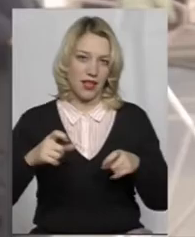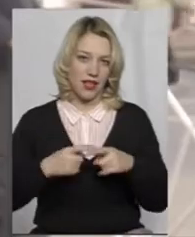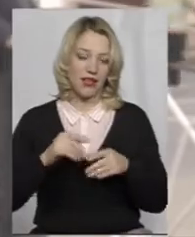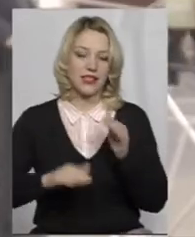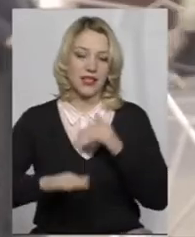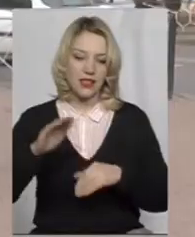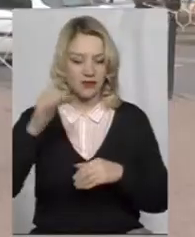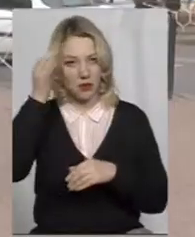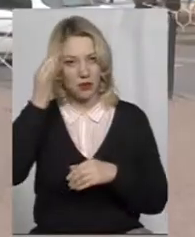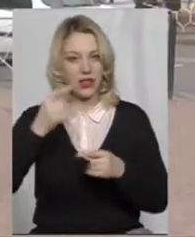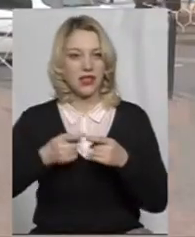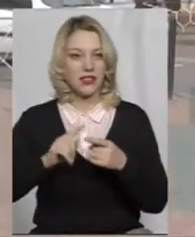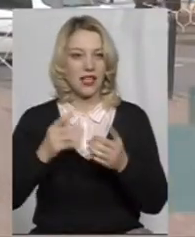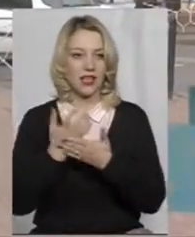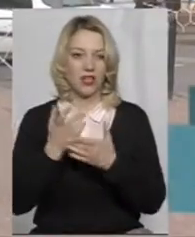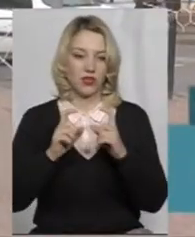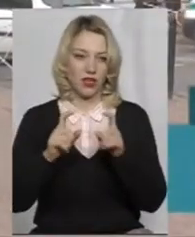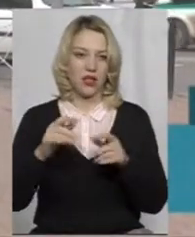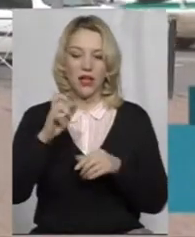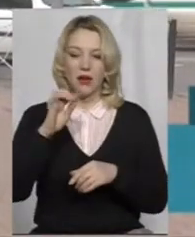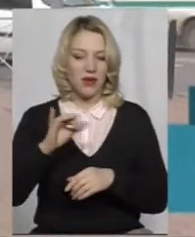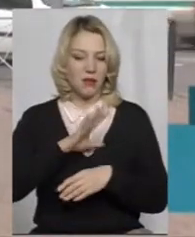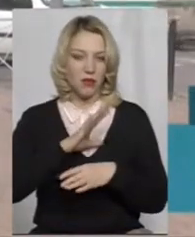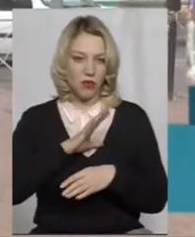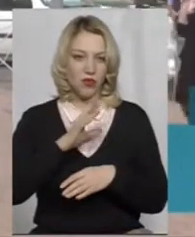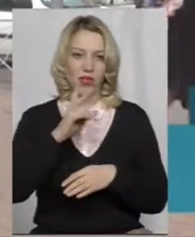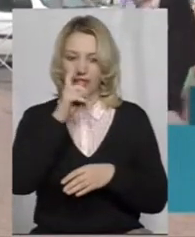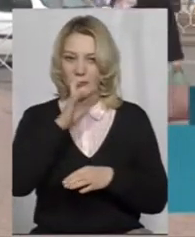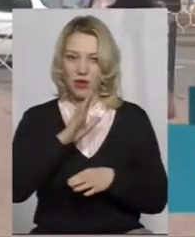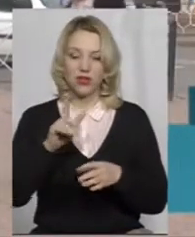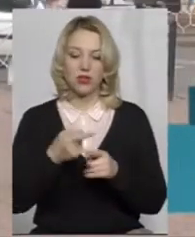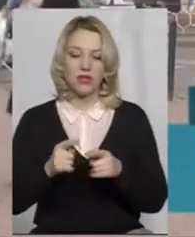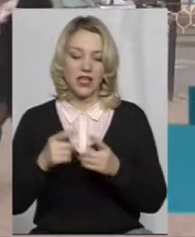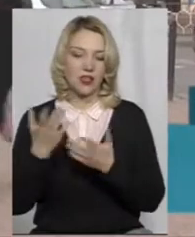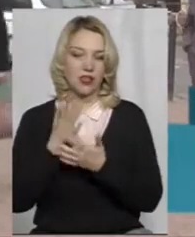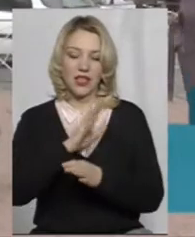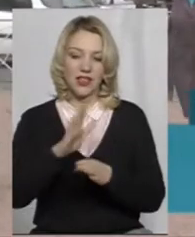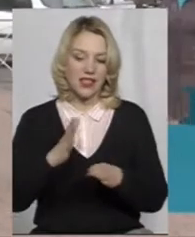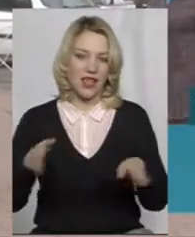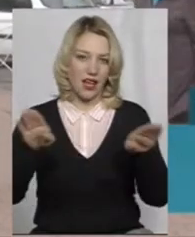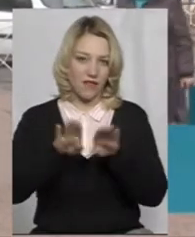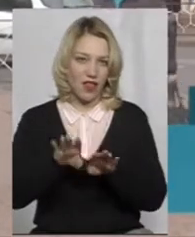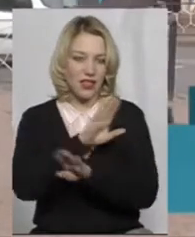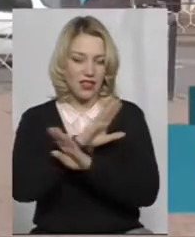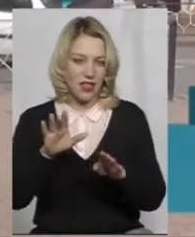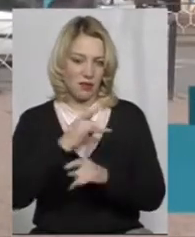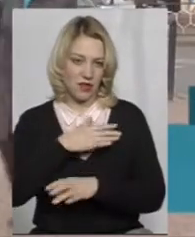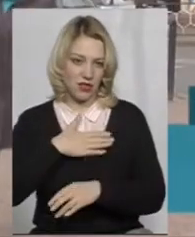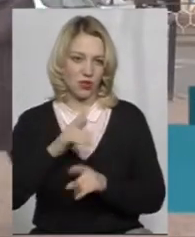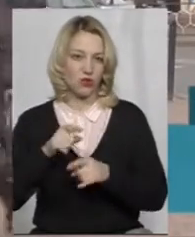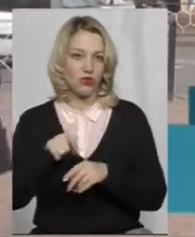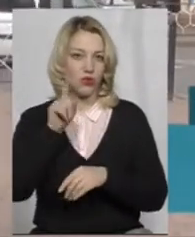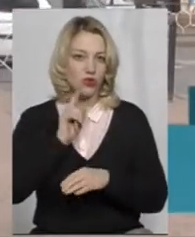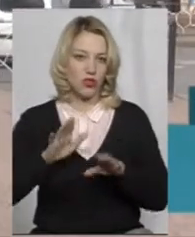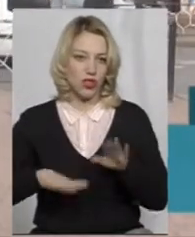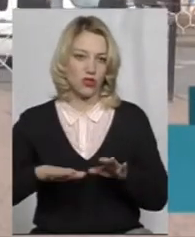саме цей кінотеатр. Було б непогано, якби цей кінотеатр не закривали і не приватизували. Тому що він має дуже зручне